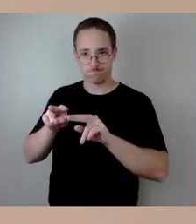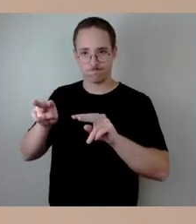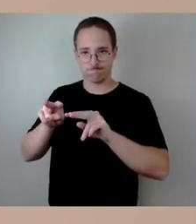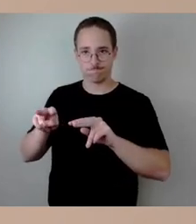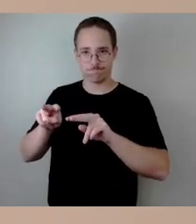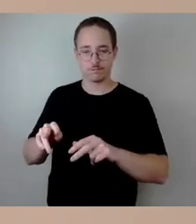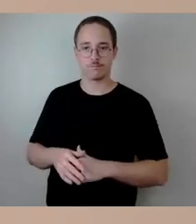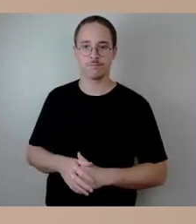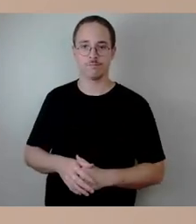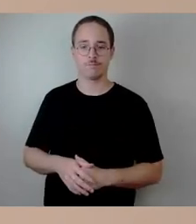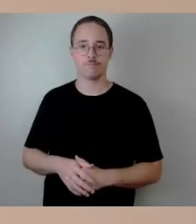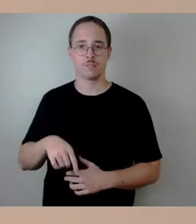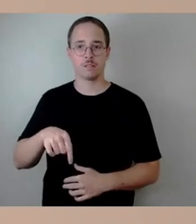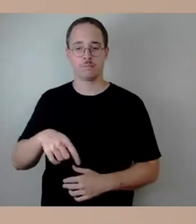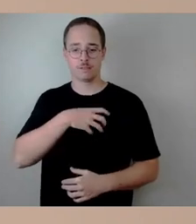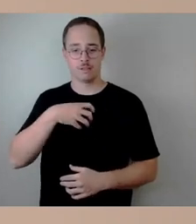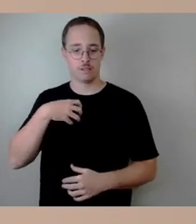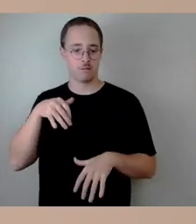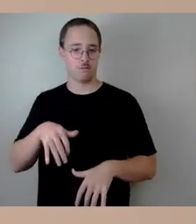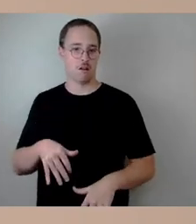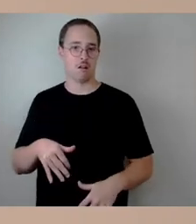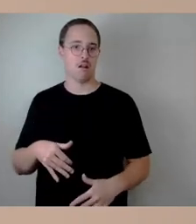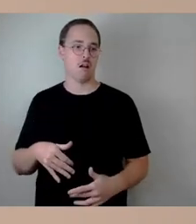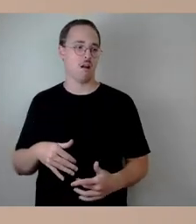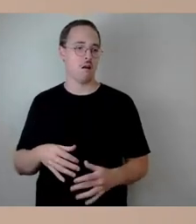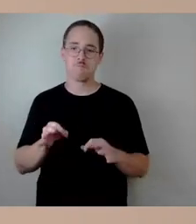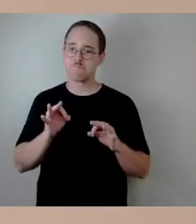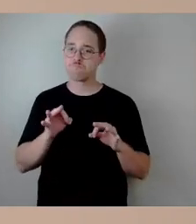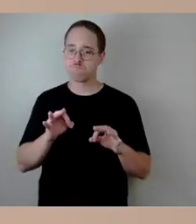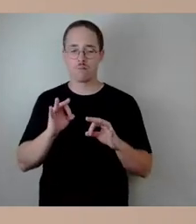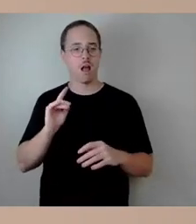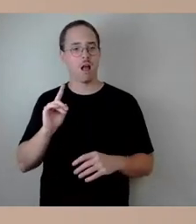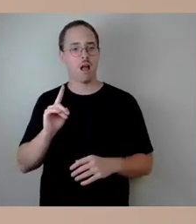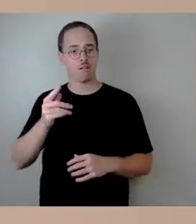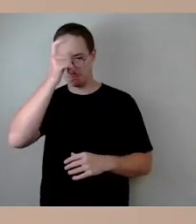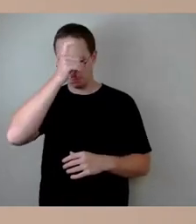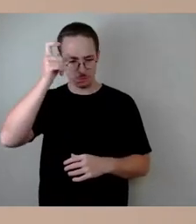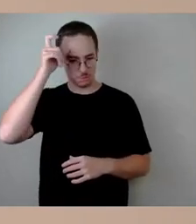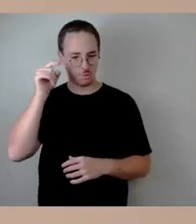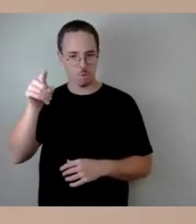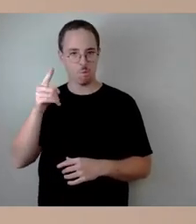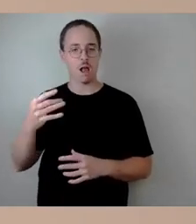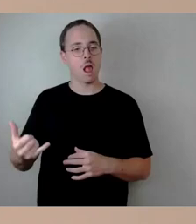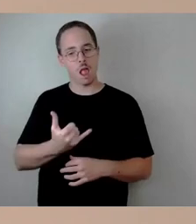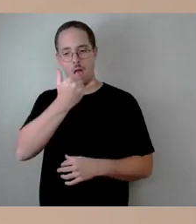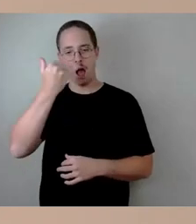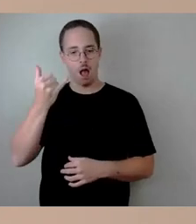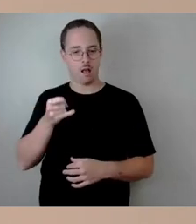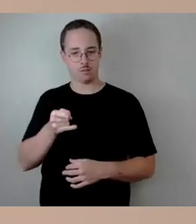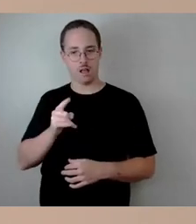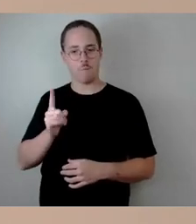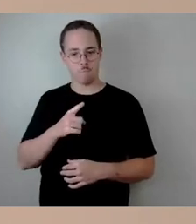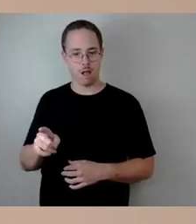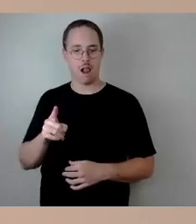hervorragende, auch im internationalen Vergleich bestehende Expertise. Das jährliche internationale Brückenbausymposium ist das Treffen, wo